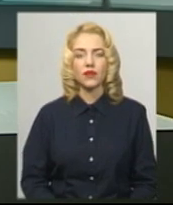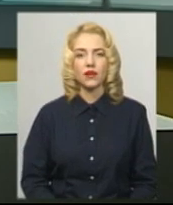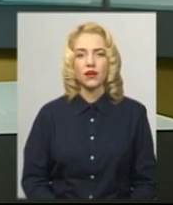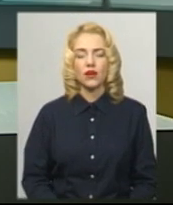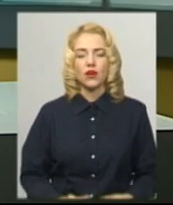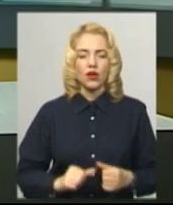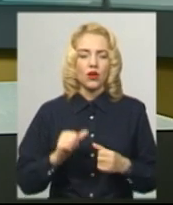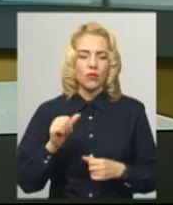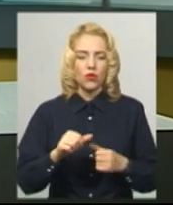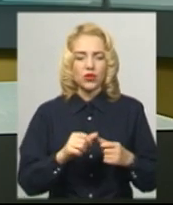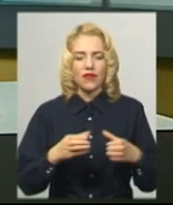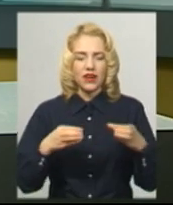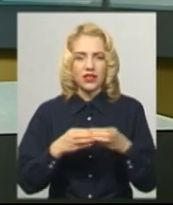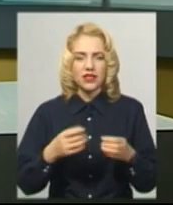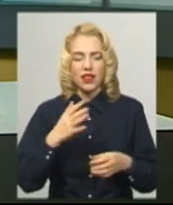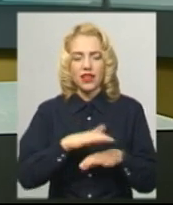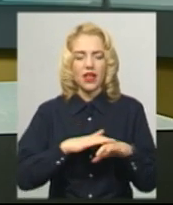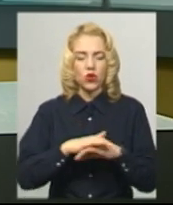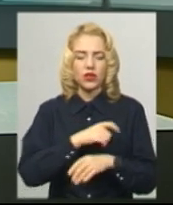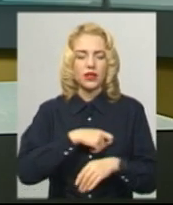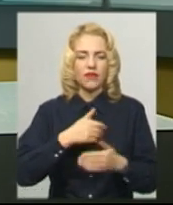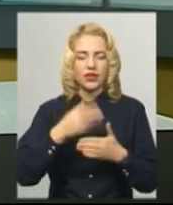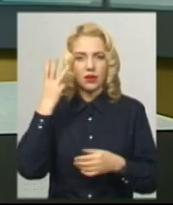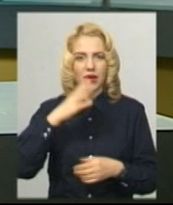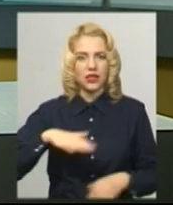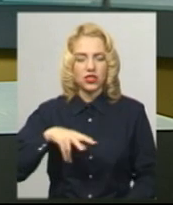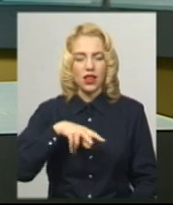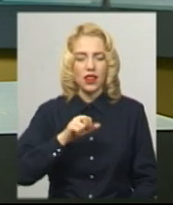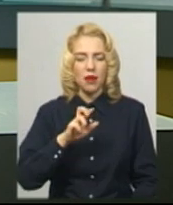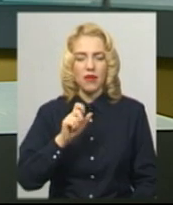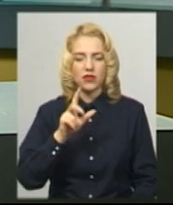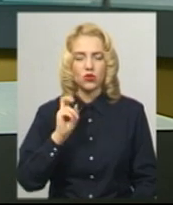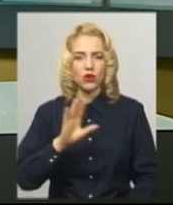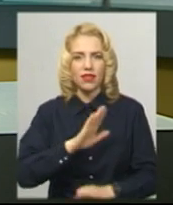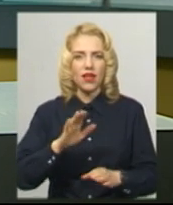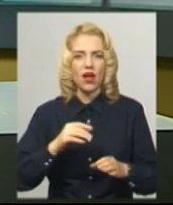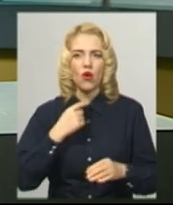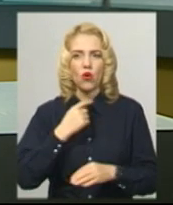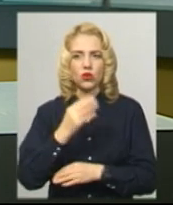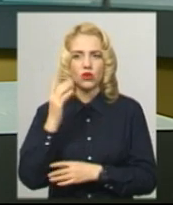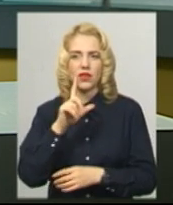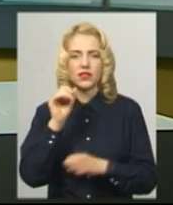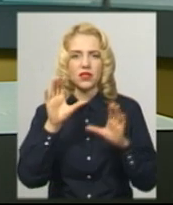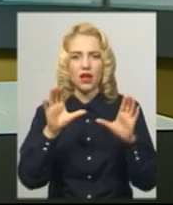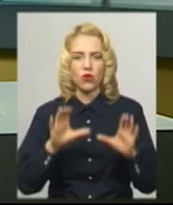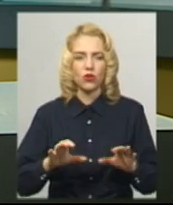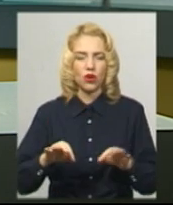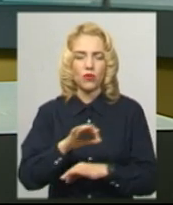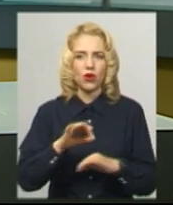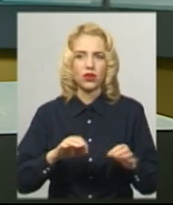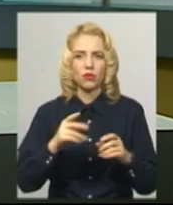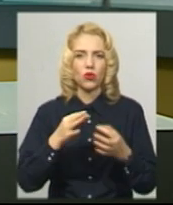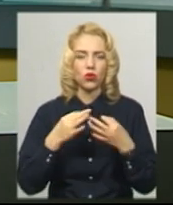Позафракційний народний депутат від Хмельниччини Сергій Лабазюк не голосував сьогодні за законопроєкт про дозвіл продавати і купувати